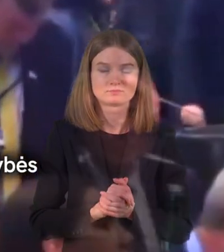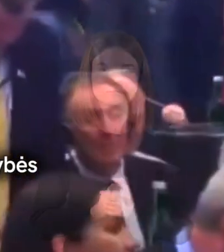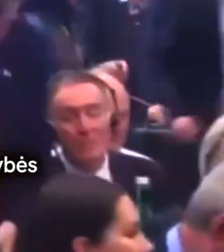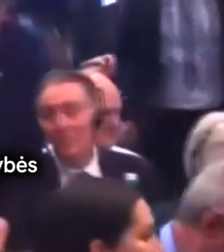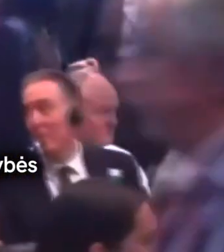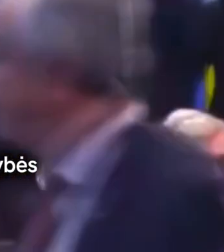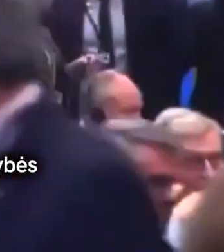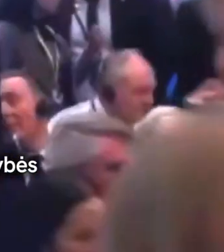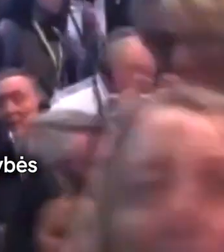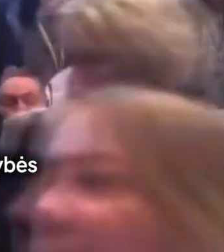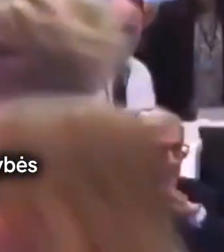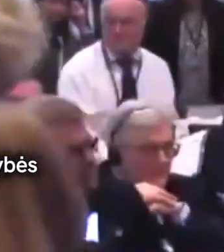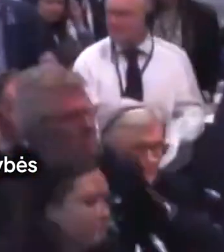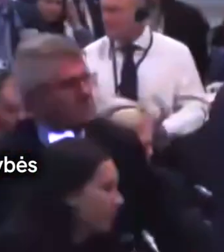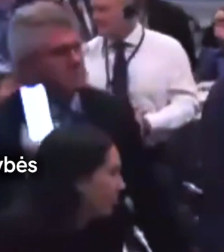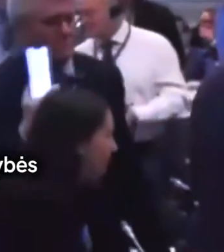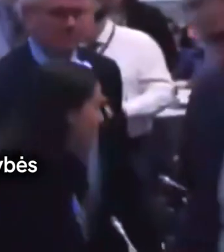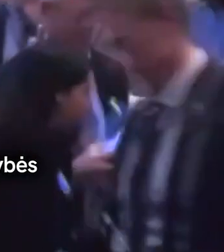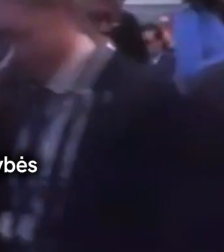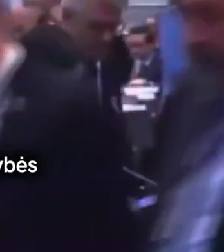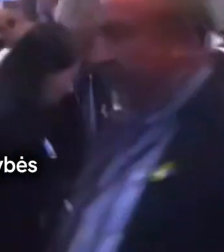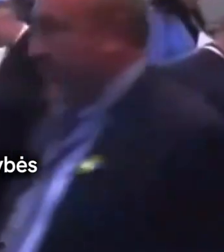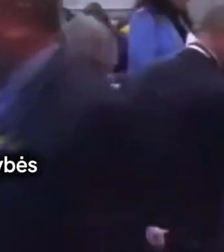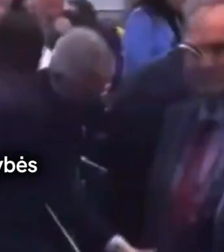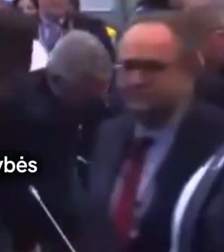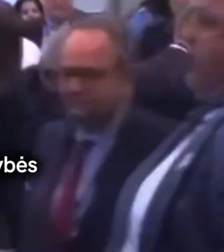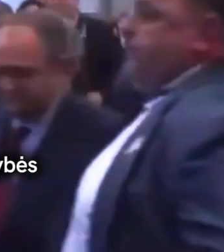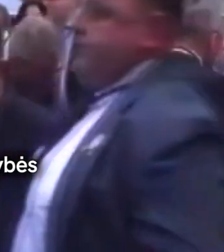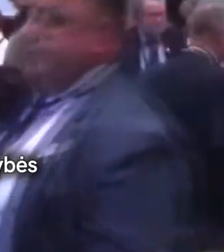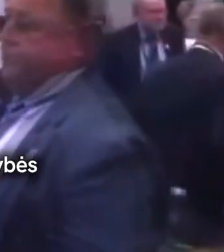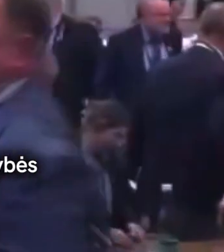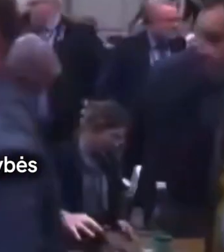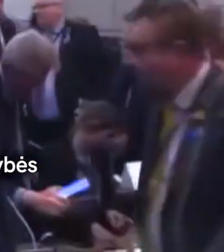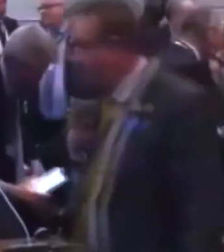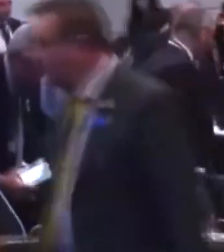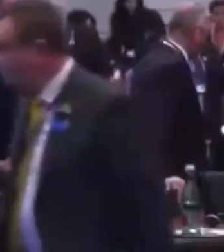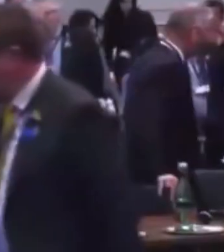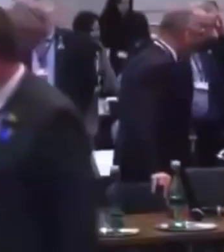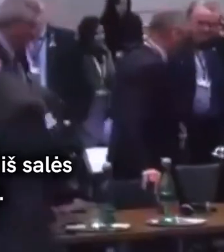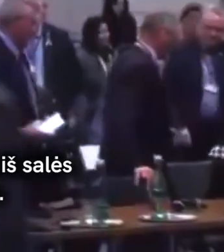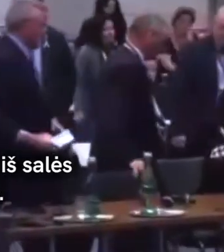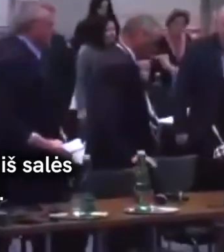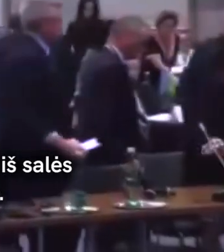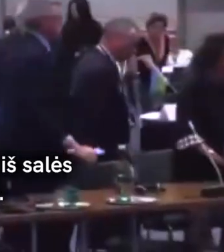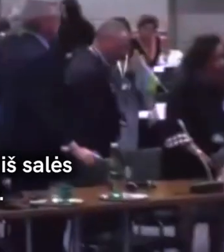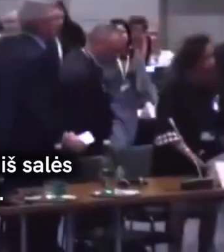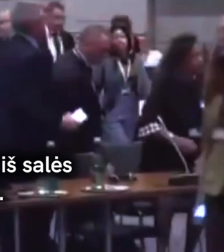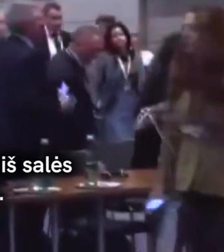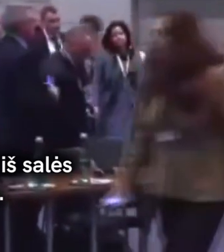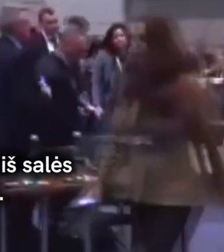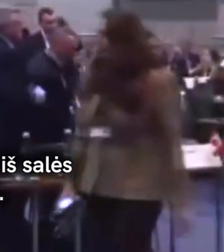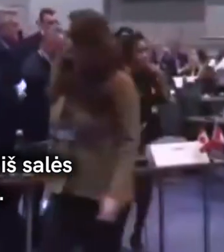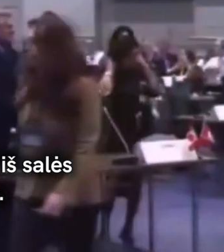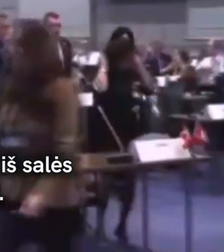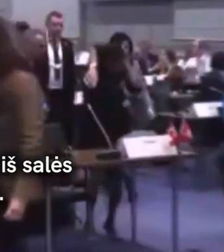važmožnosti vragam Rusijai, kom stili vėtai asamblėjai. Paėtumos tiek